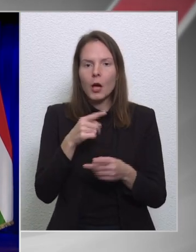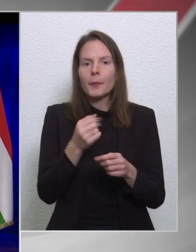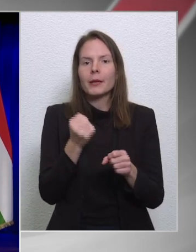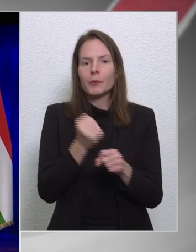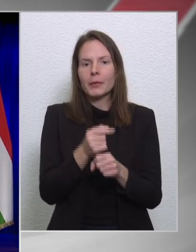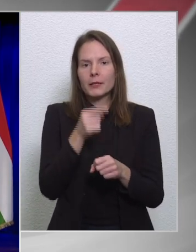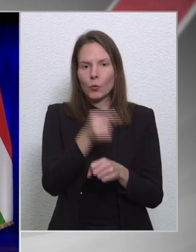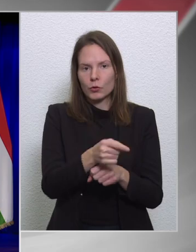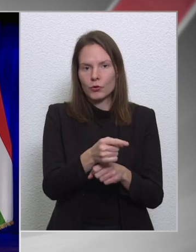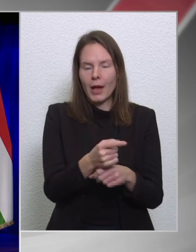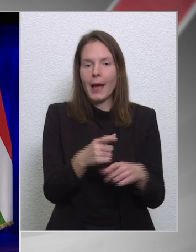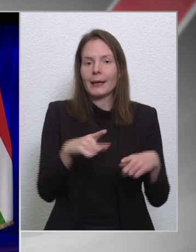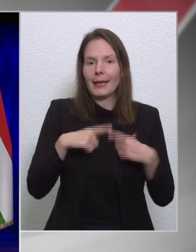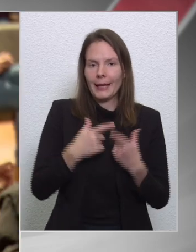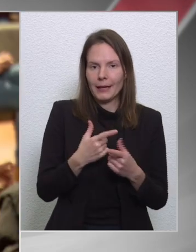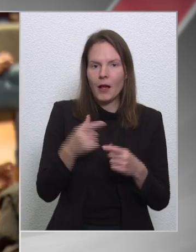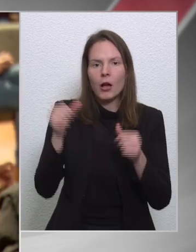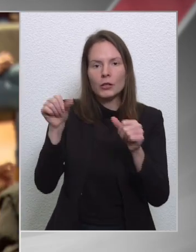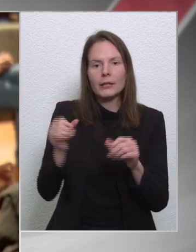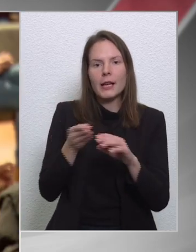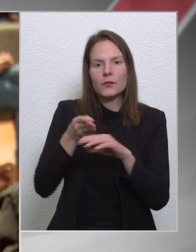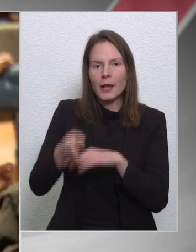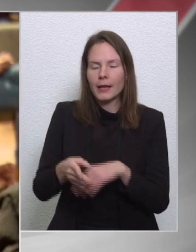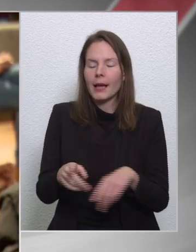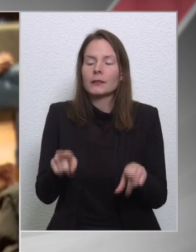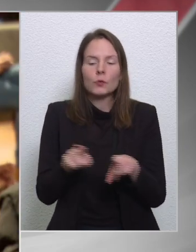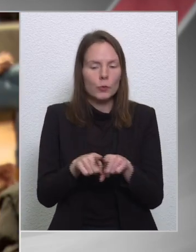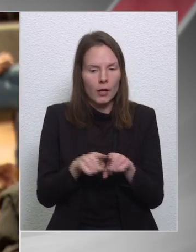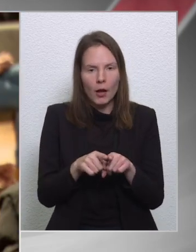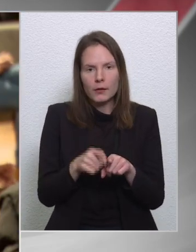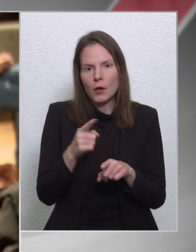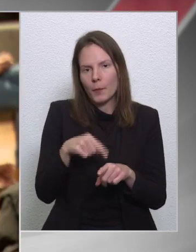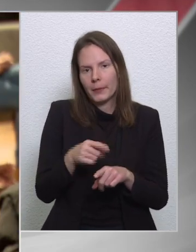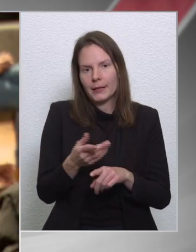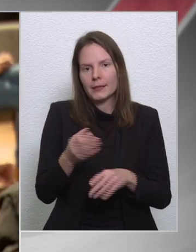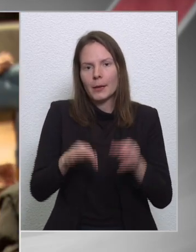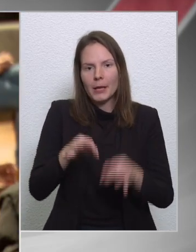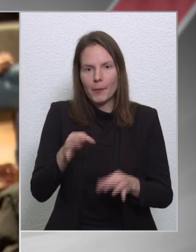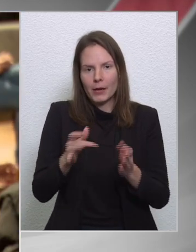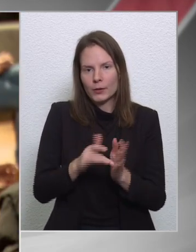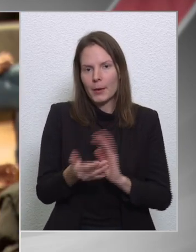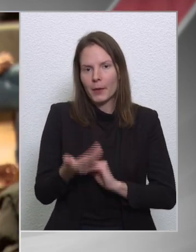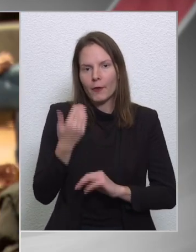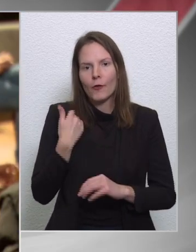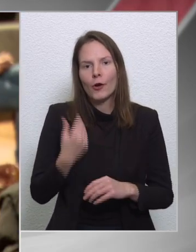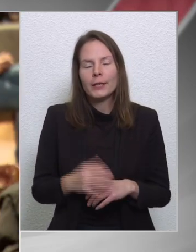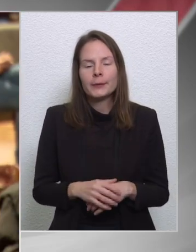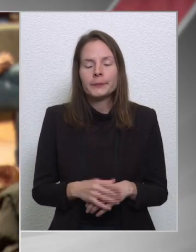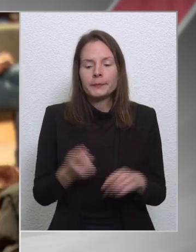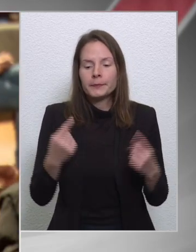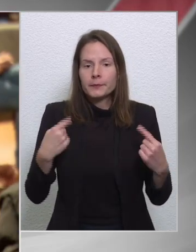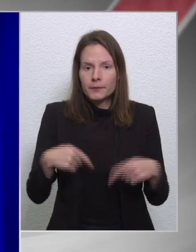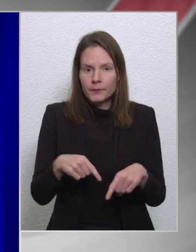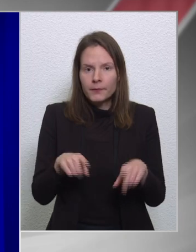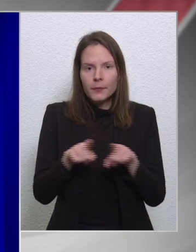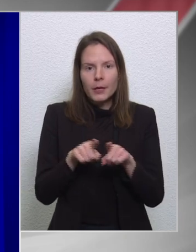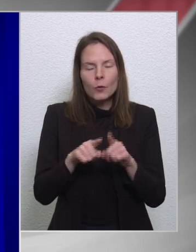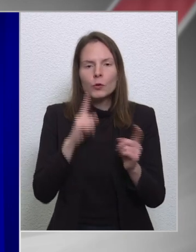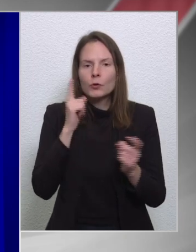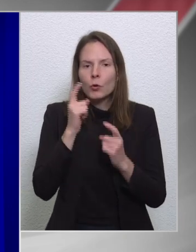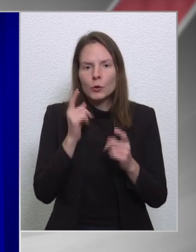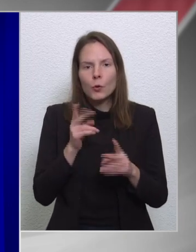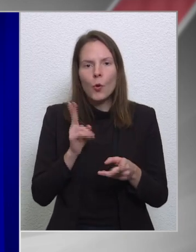a tanács felé, ez gyakorlatilag ugyanaz, mint ami szeptember közepén volt. Mi úgy gondoljuk, hogy ez